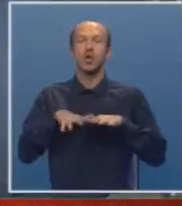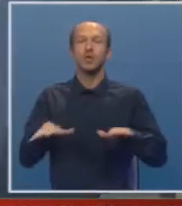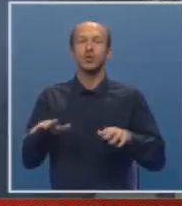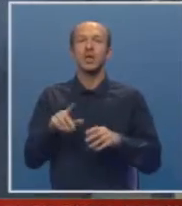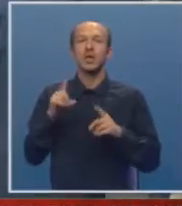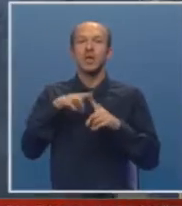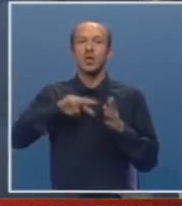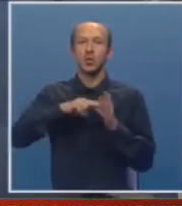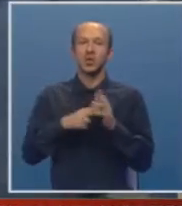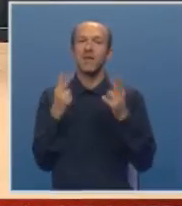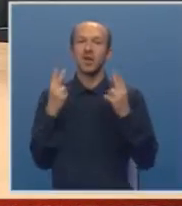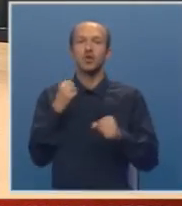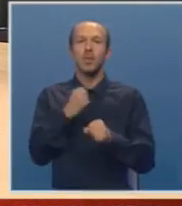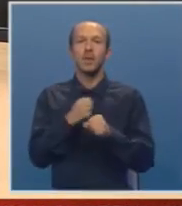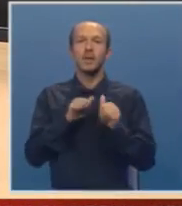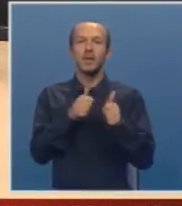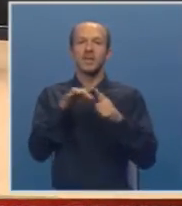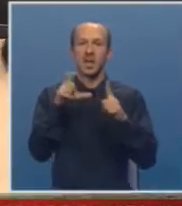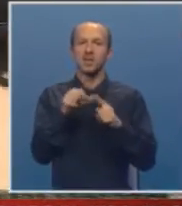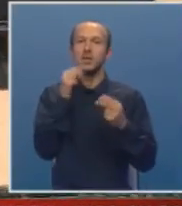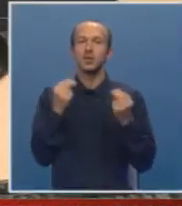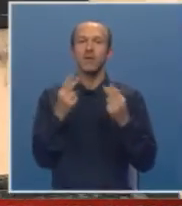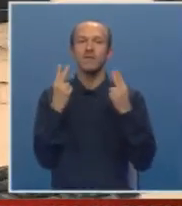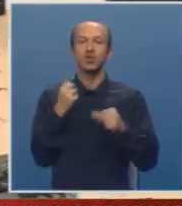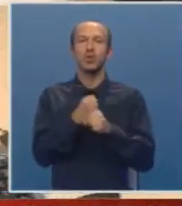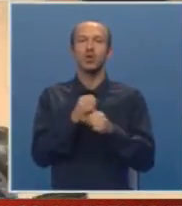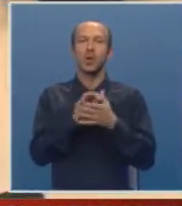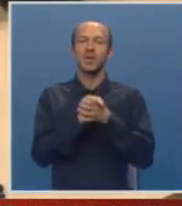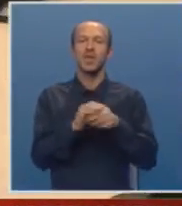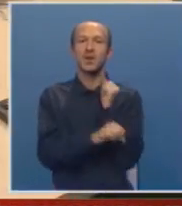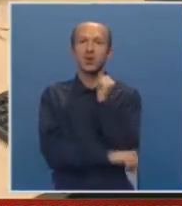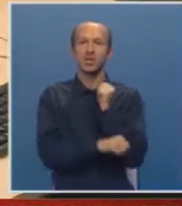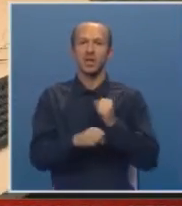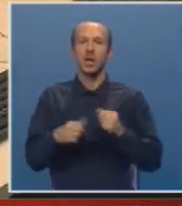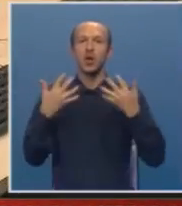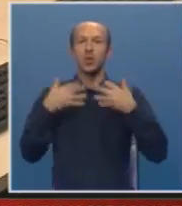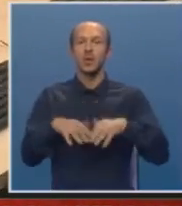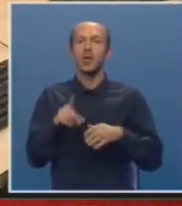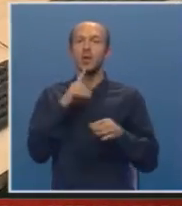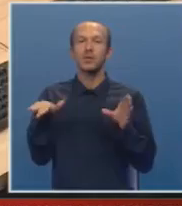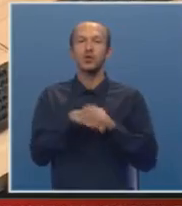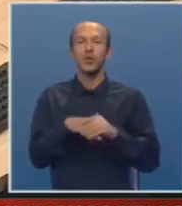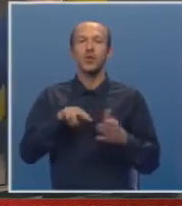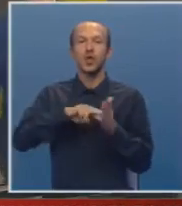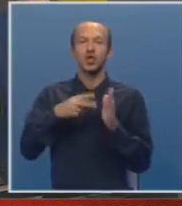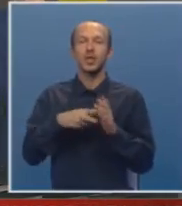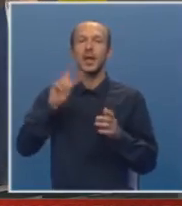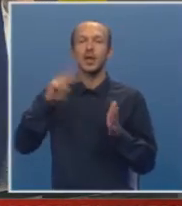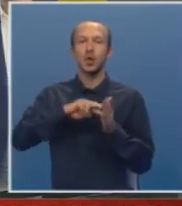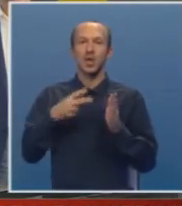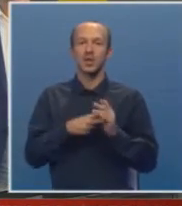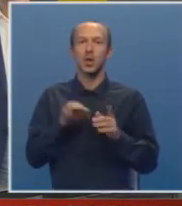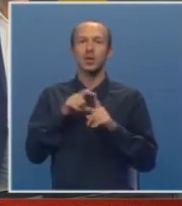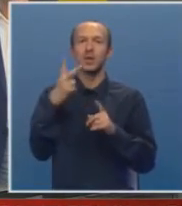IKT industriji važno je pratiti trendove. Zato je važna podrška prijatelja fakulteta, kompanija koje zapošljavaju inženjere elektrotehnike.